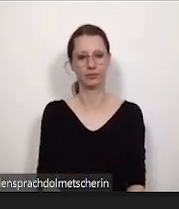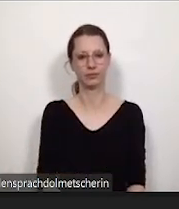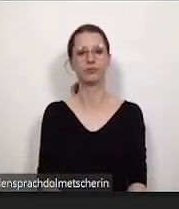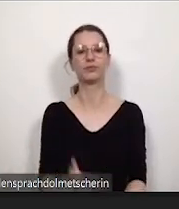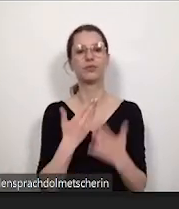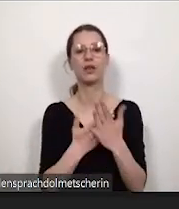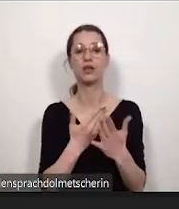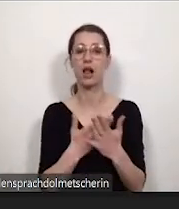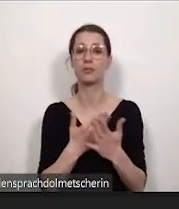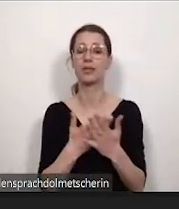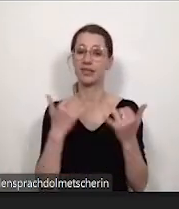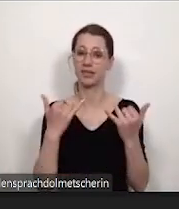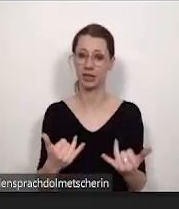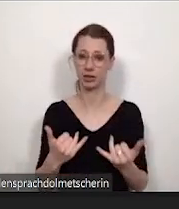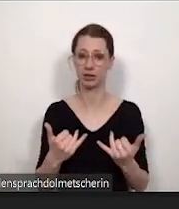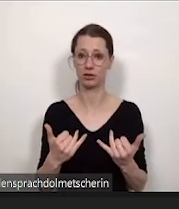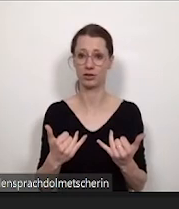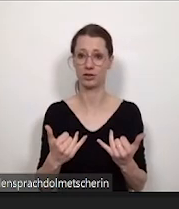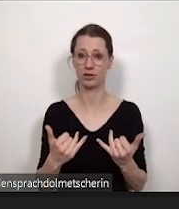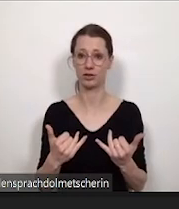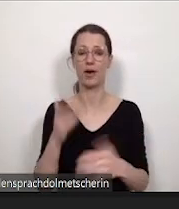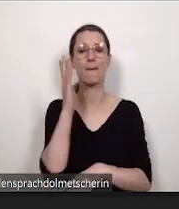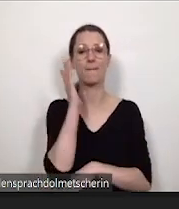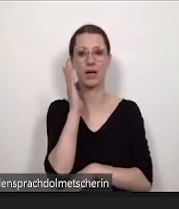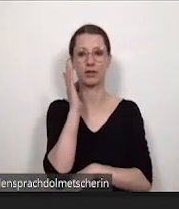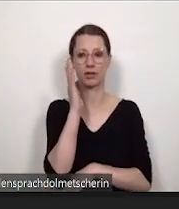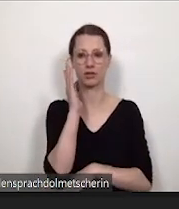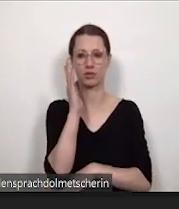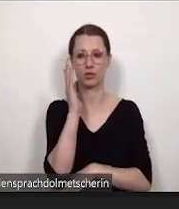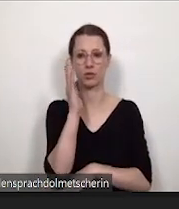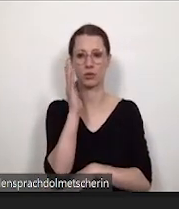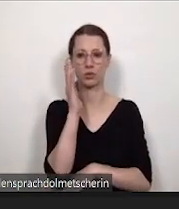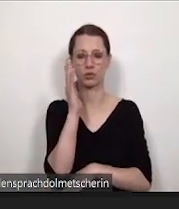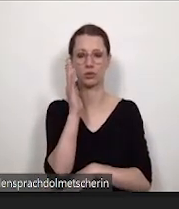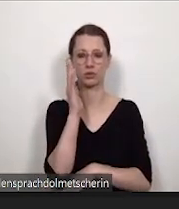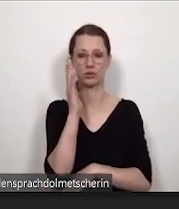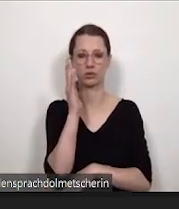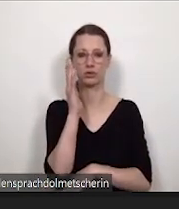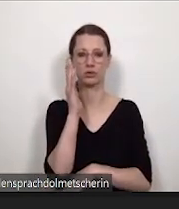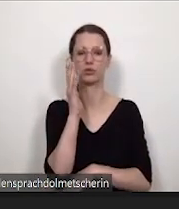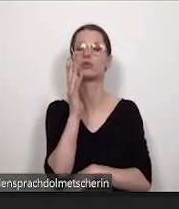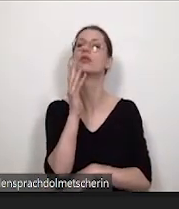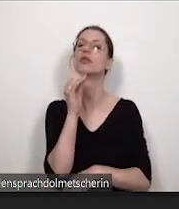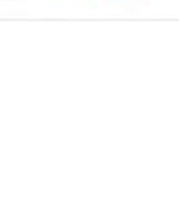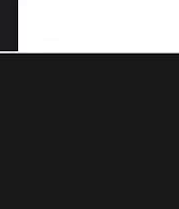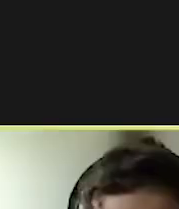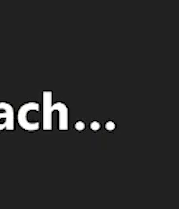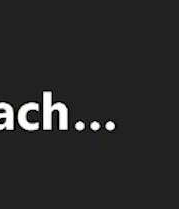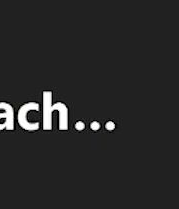würde ich jetzt erstmal hier die Präsentation kurz beenden.